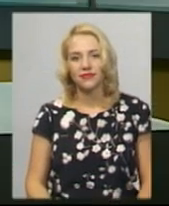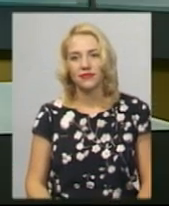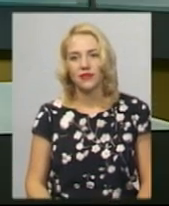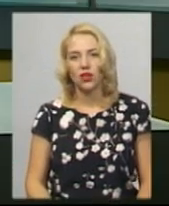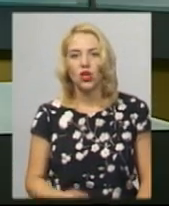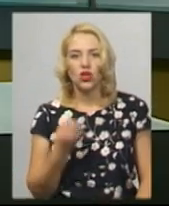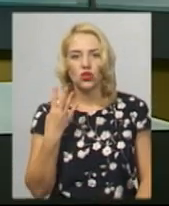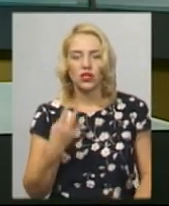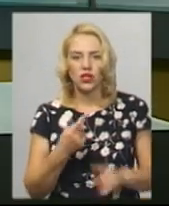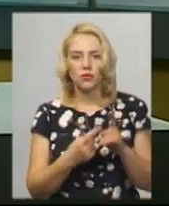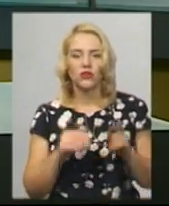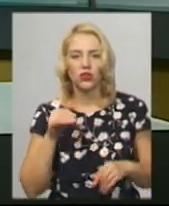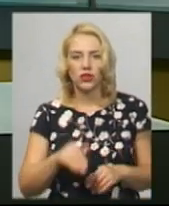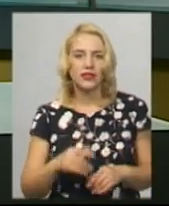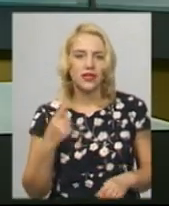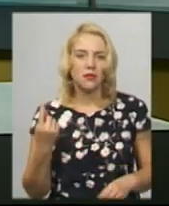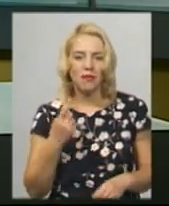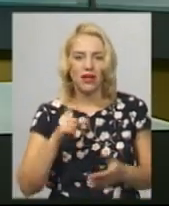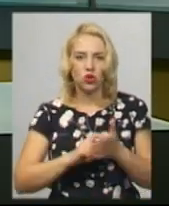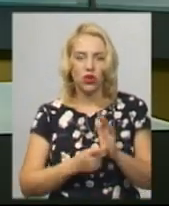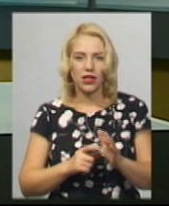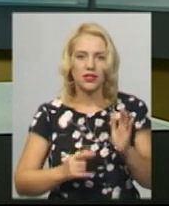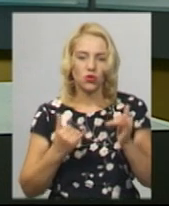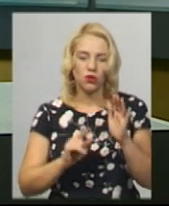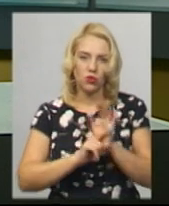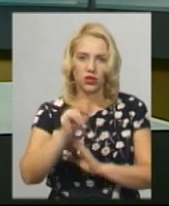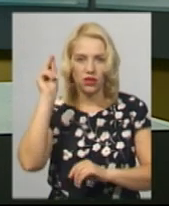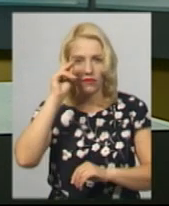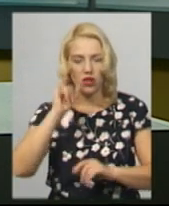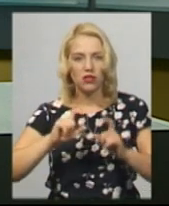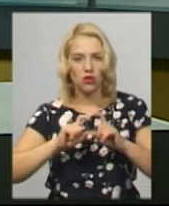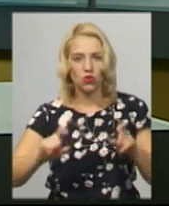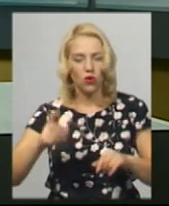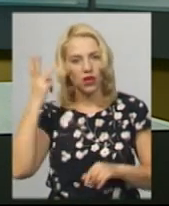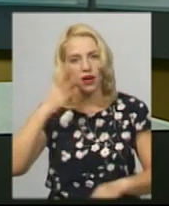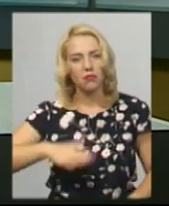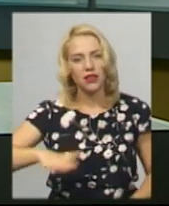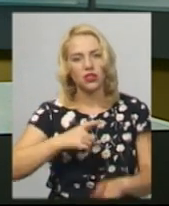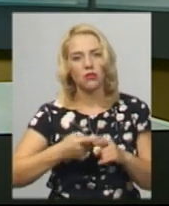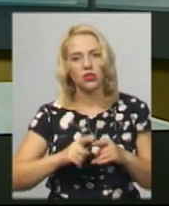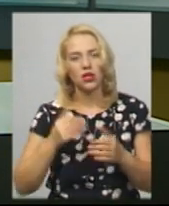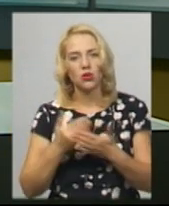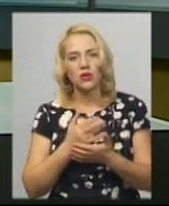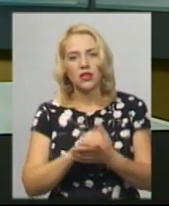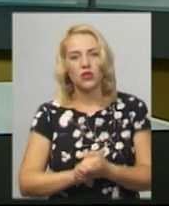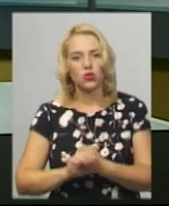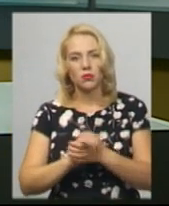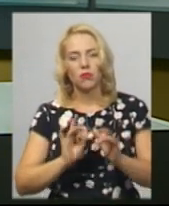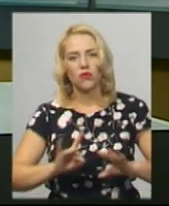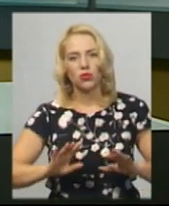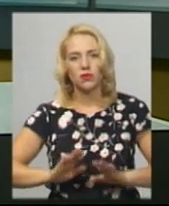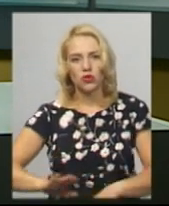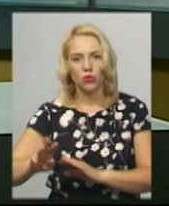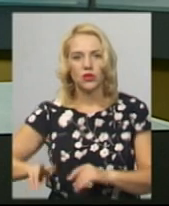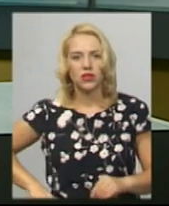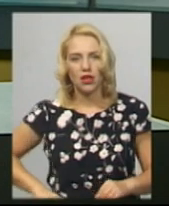14,5 тисяч першокласників сьогодні розпочали навчання у школах Хмельниччини. Про це новини на Суспільному повідомила заступниця